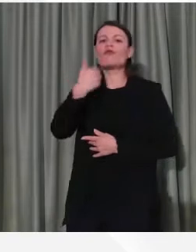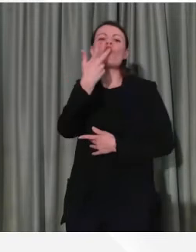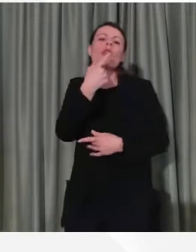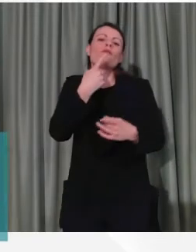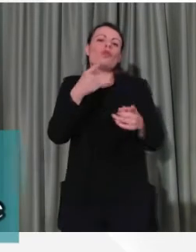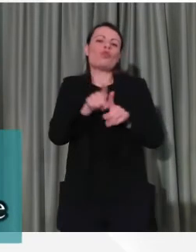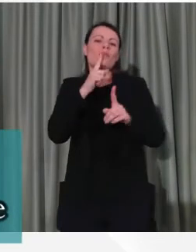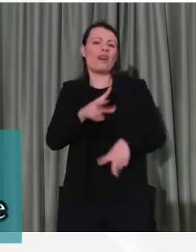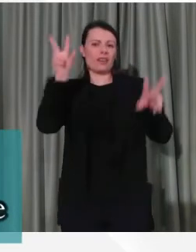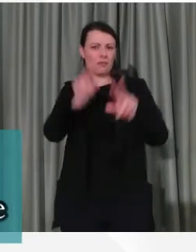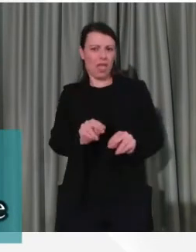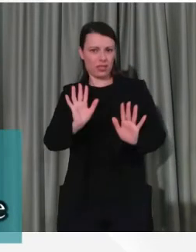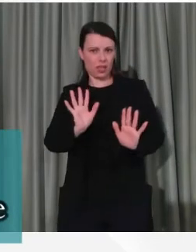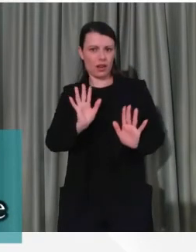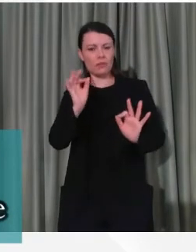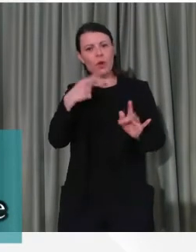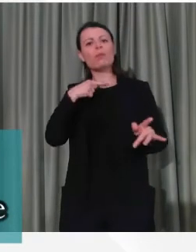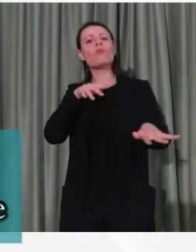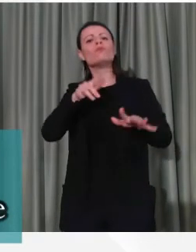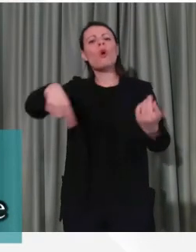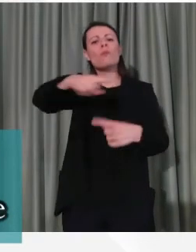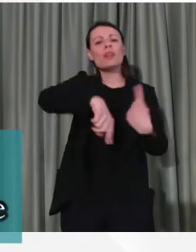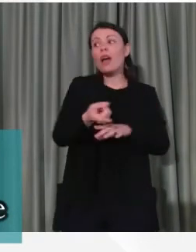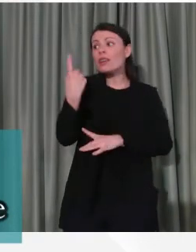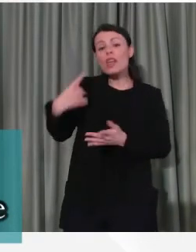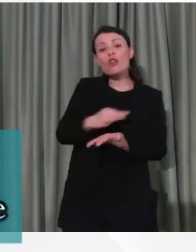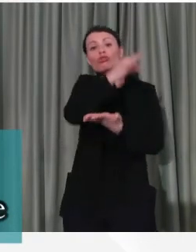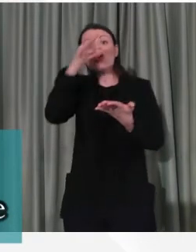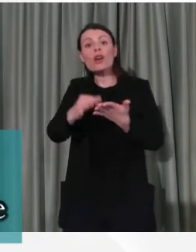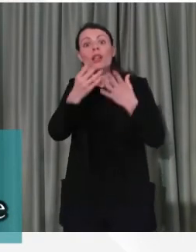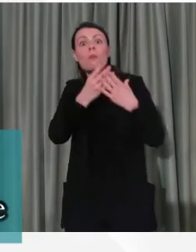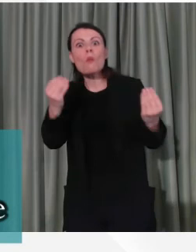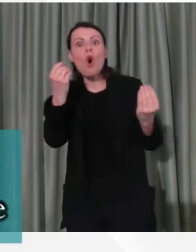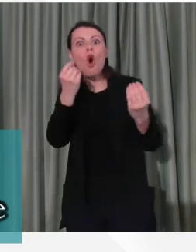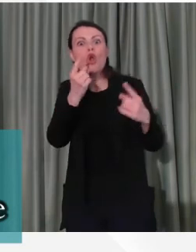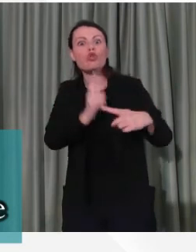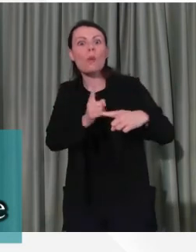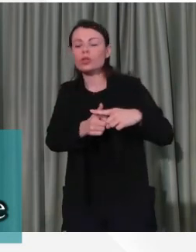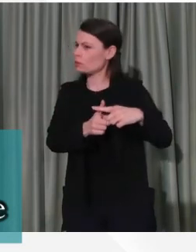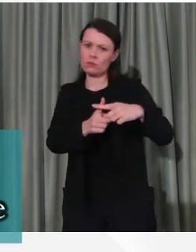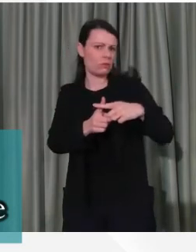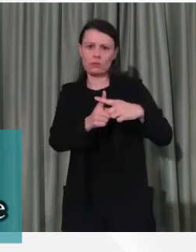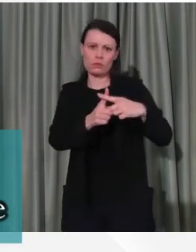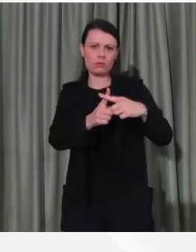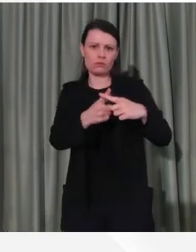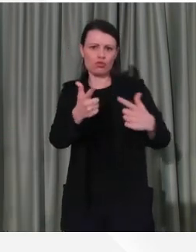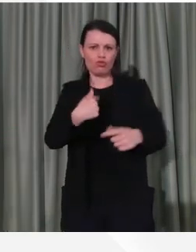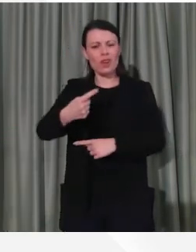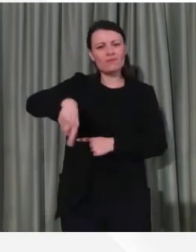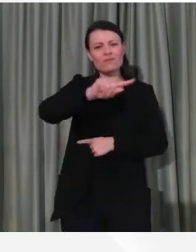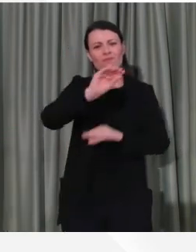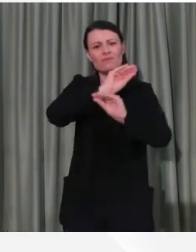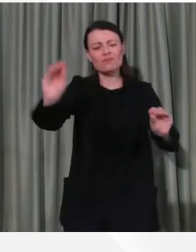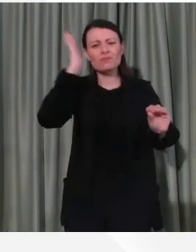non abbiamo avuto una giornata molto positiva. Quindi facciamo appello ancora alla gente ricordando che poi dopo noi